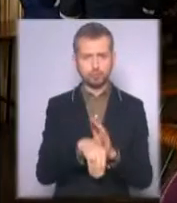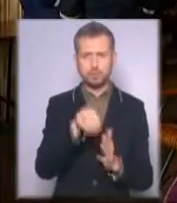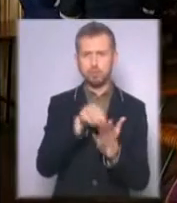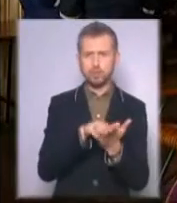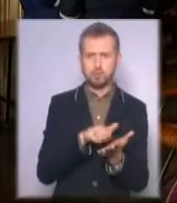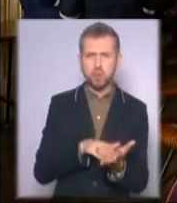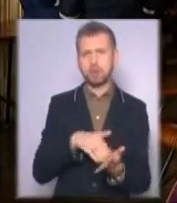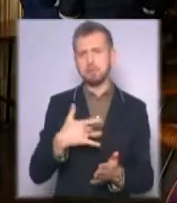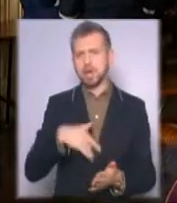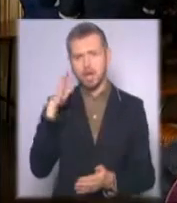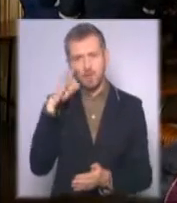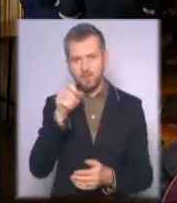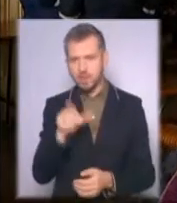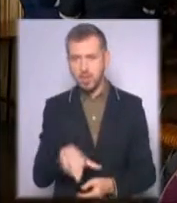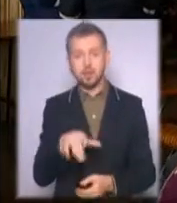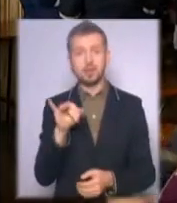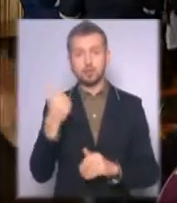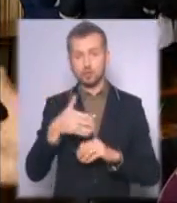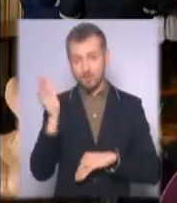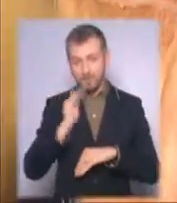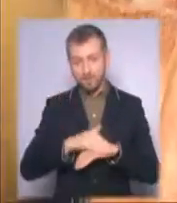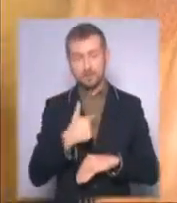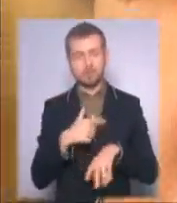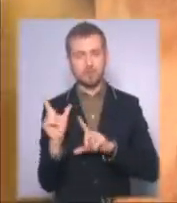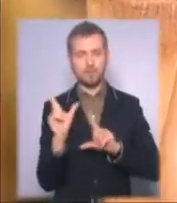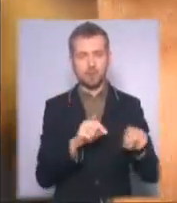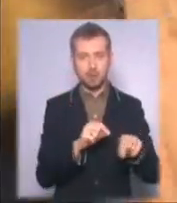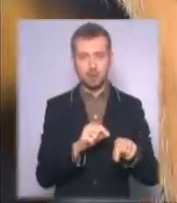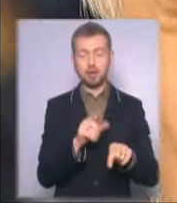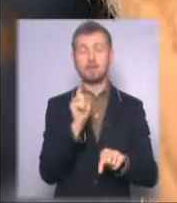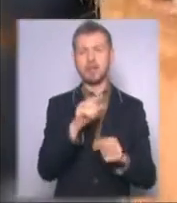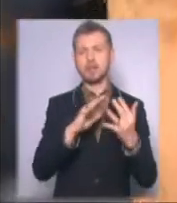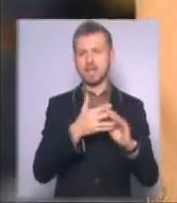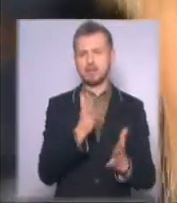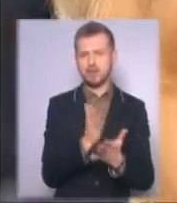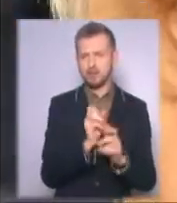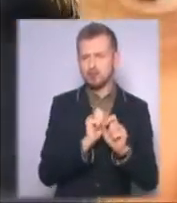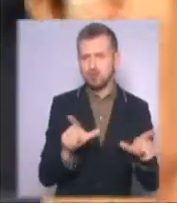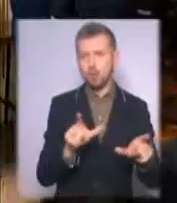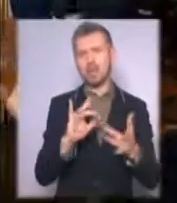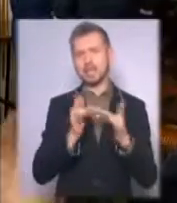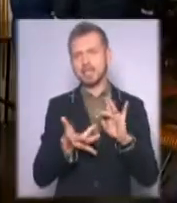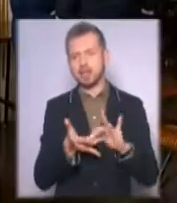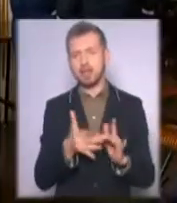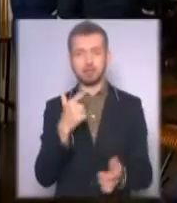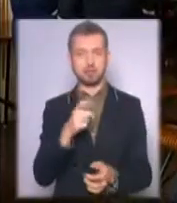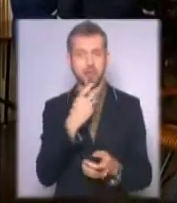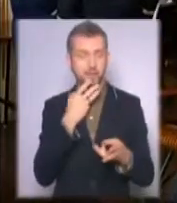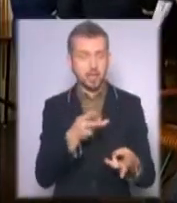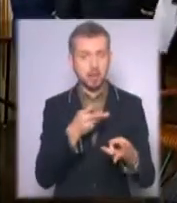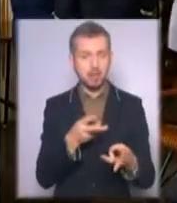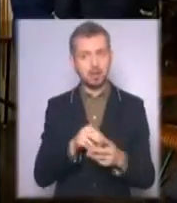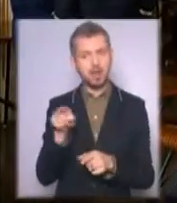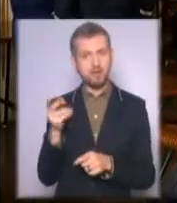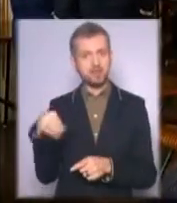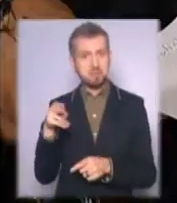минеральною водою, і вже ввечері, в цей же день, я виїхав. В цій деревні є і школа, інтернет, газове отоплення, яке я в